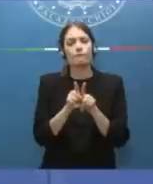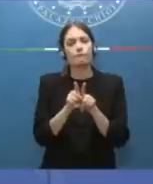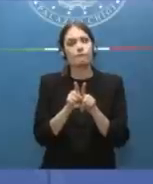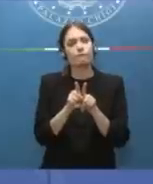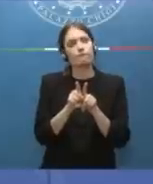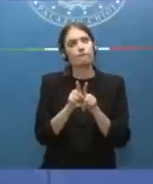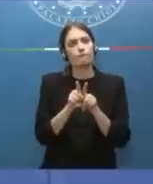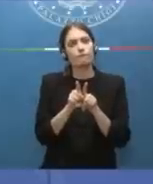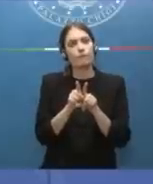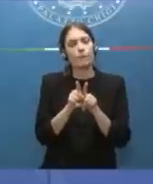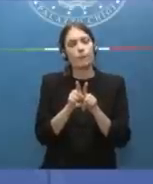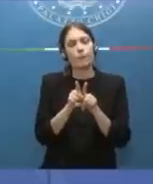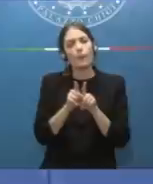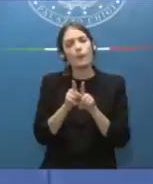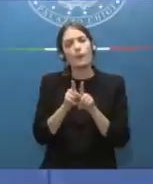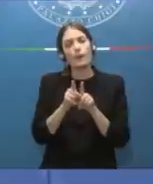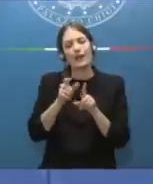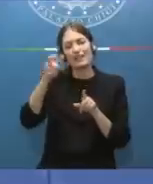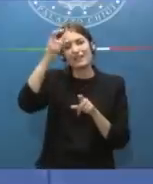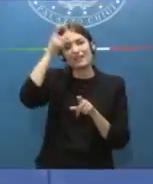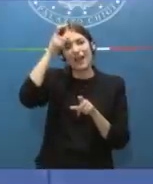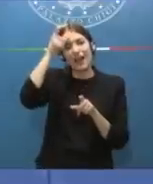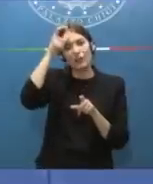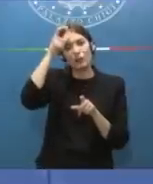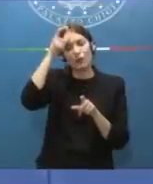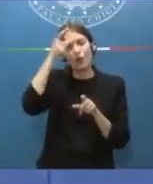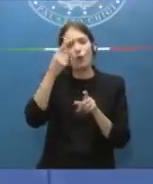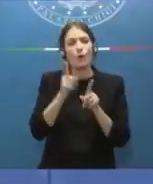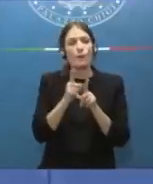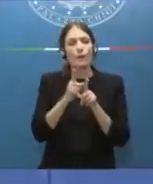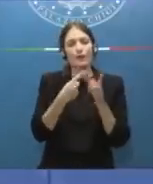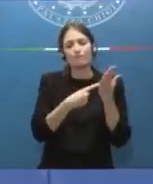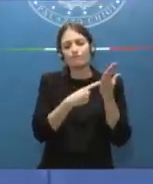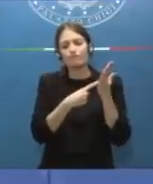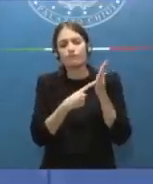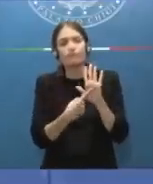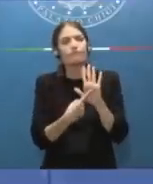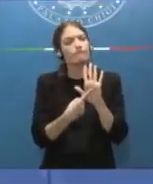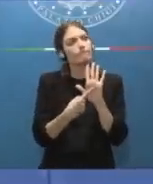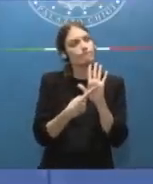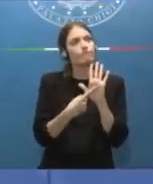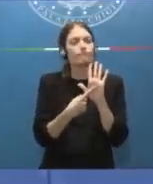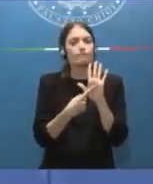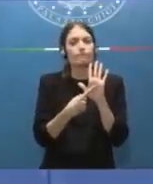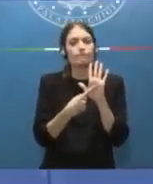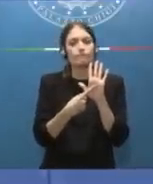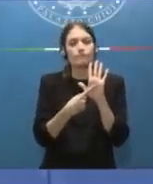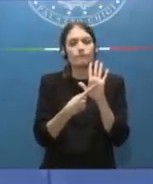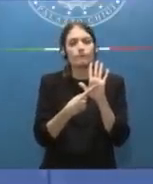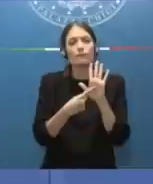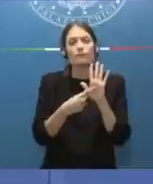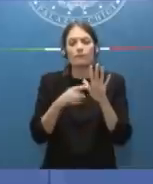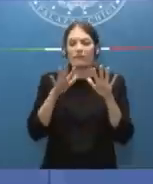diciamo di uno Stato che non vuole dimostrarsi miope, inerme,